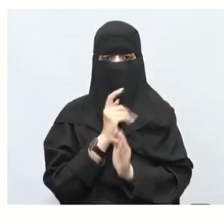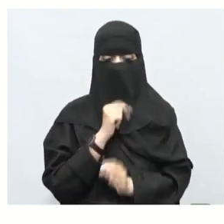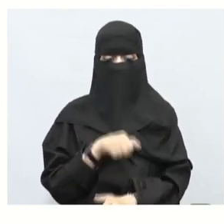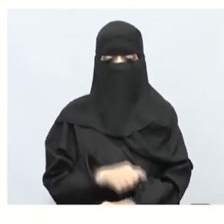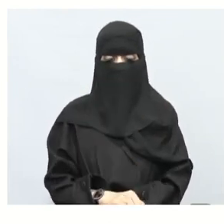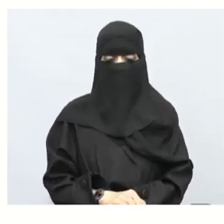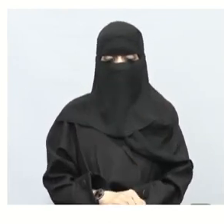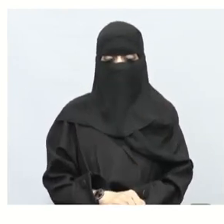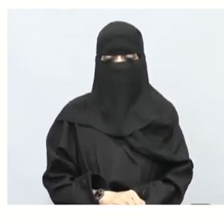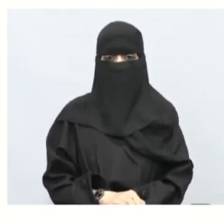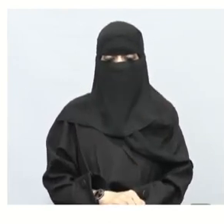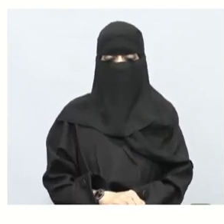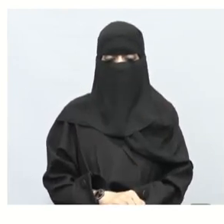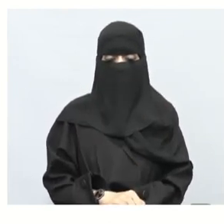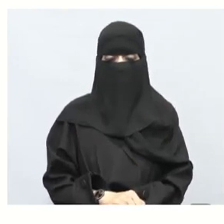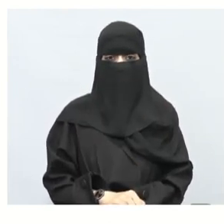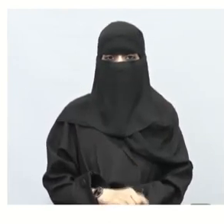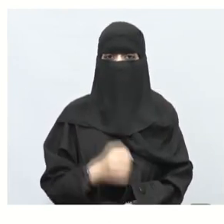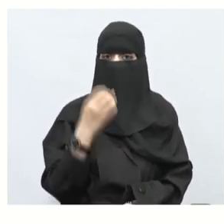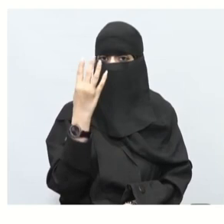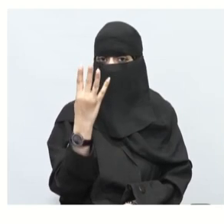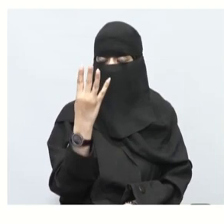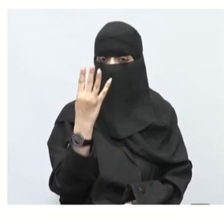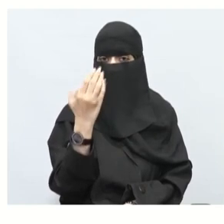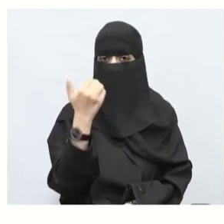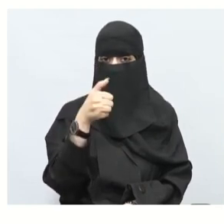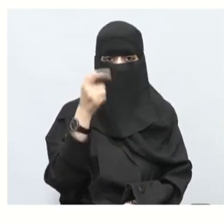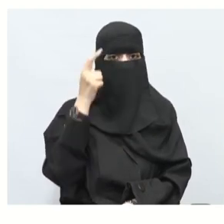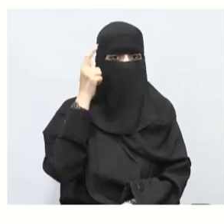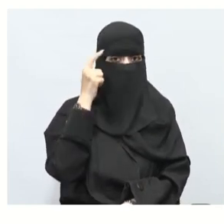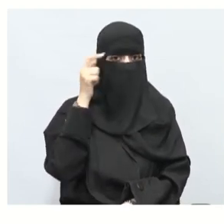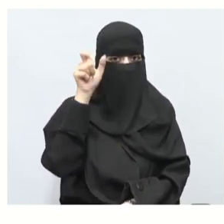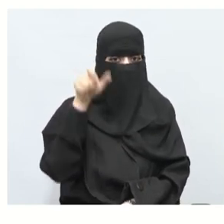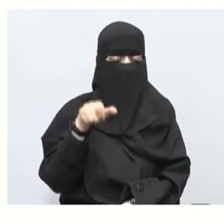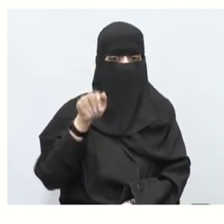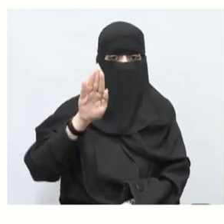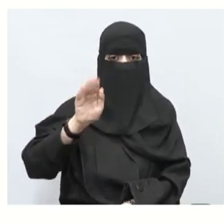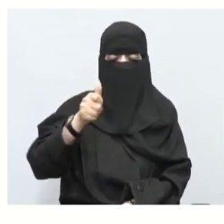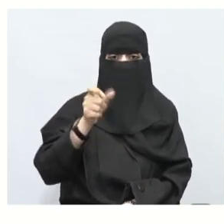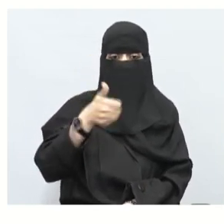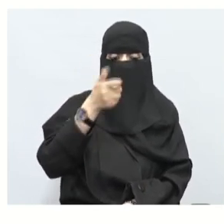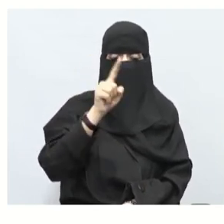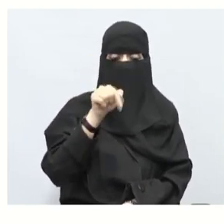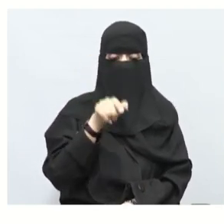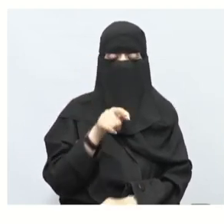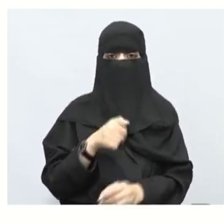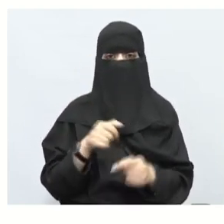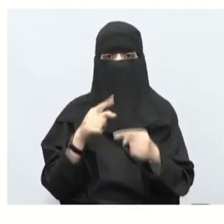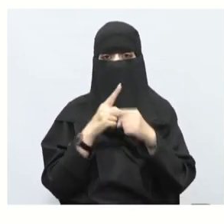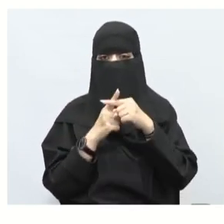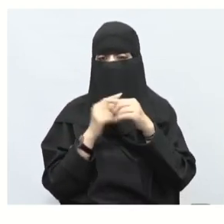كذا أكس لا بس 64 الآن معلومة سناء الجمح هذا ماذا يصبح؟ أحسنتم طرح